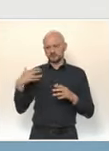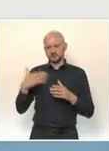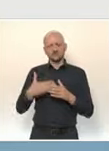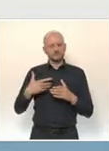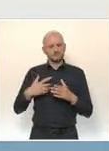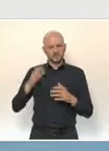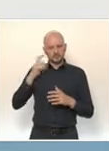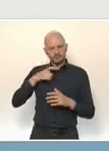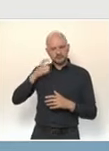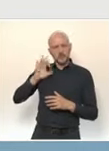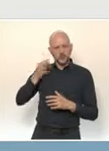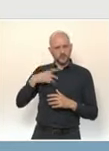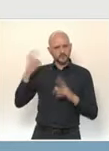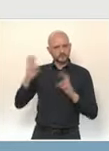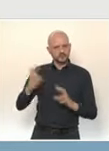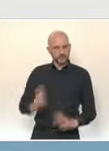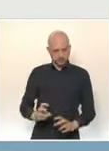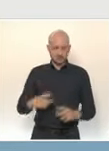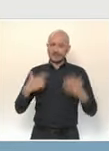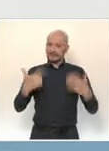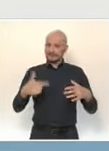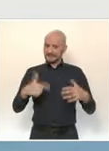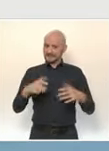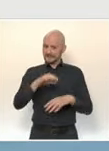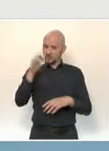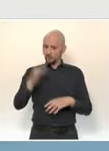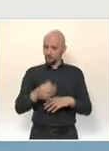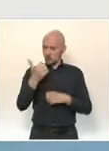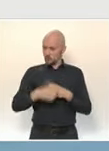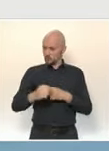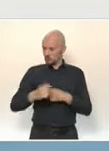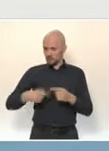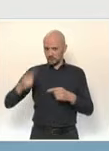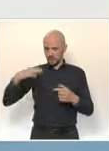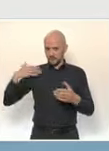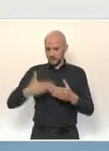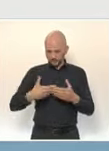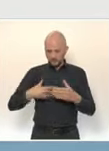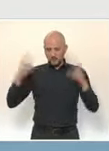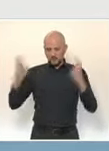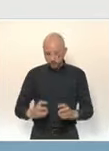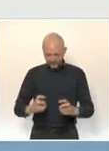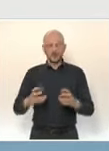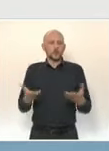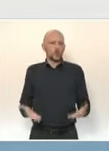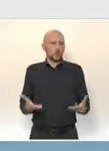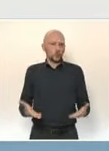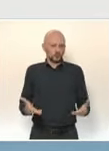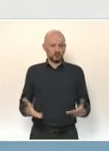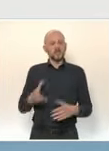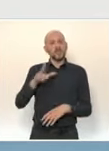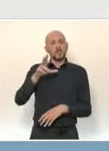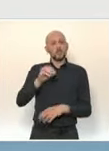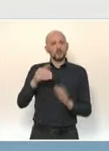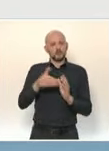quotidien de nouveaux malades a baissé de 17% en une semaine et s'établit aujourd'hui à un peu plus de 30 000 cas par